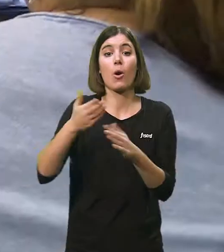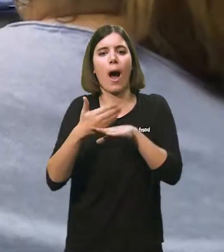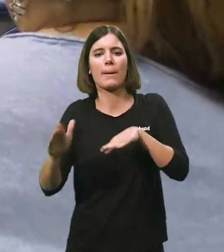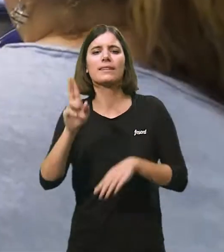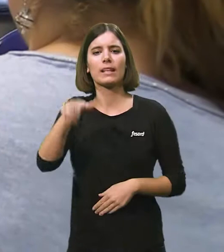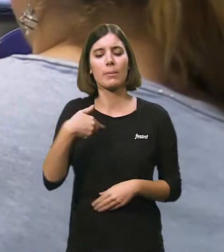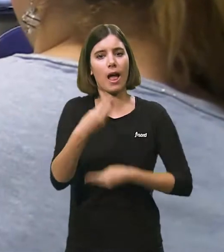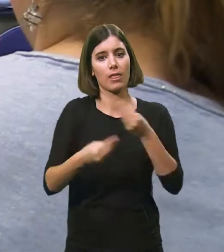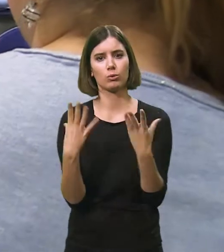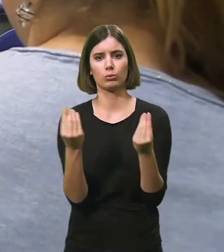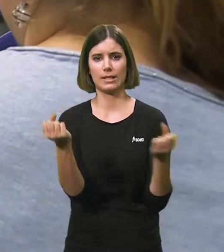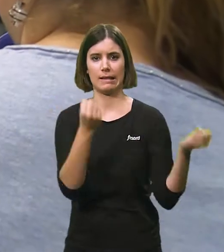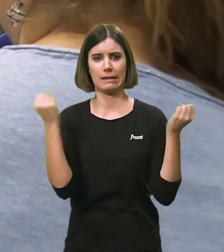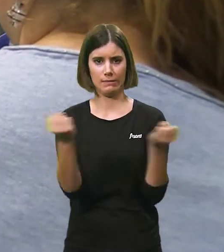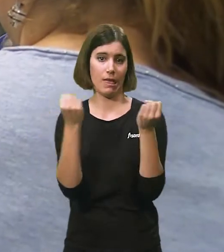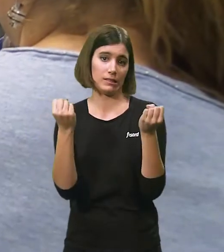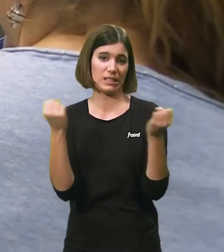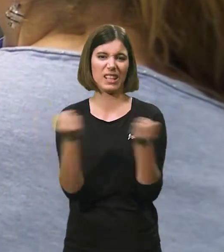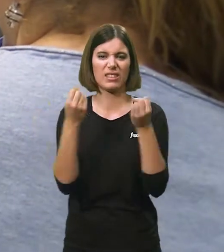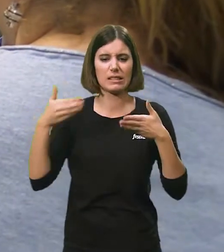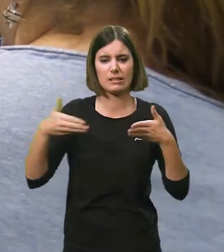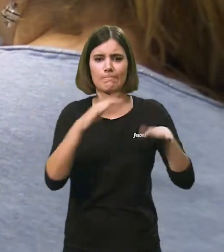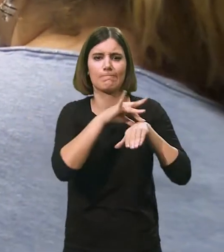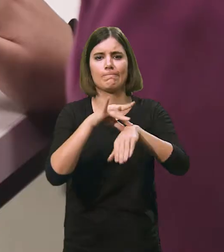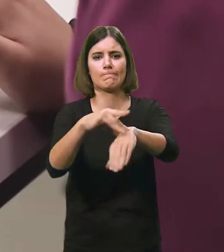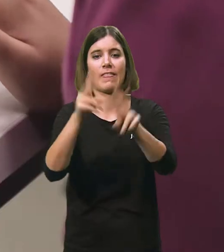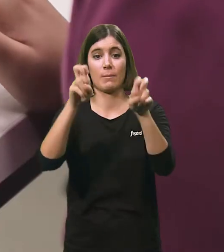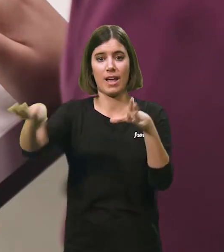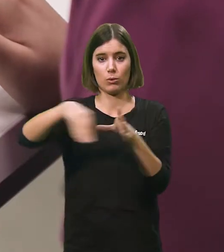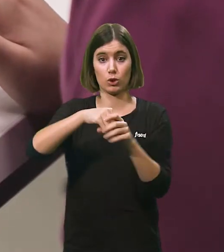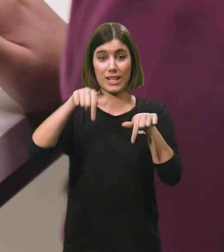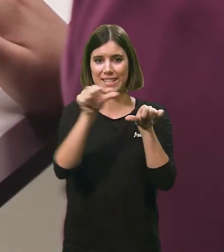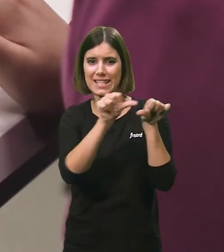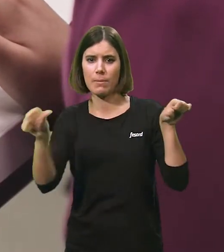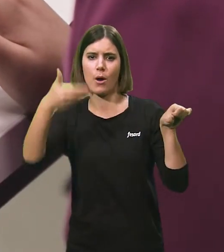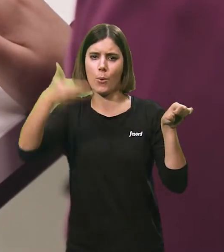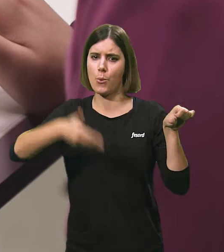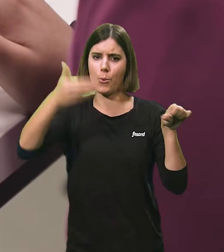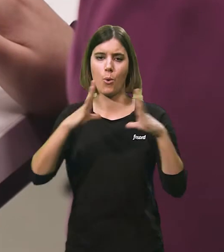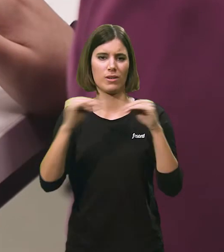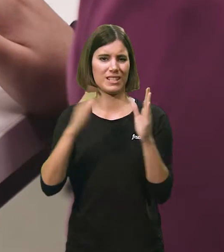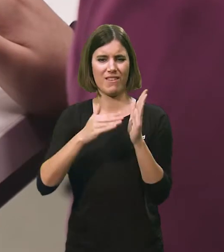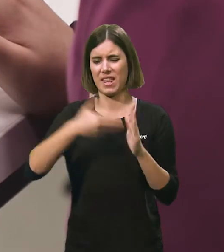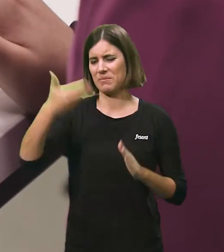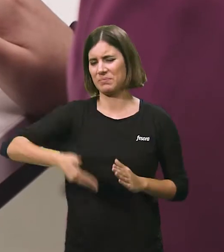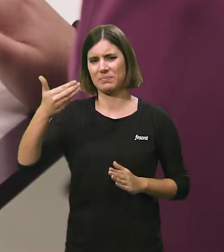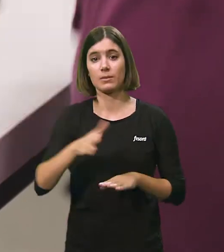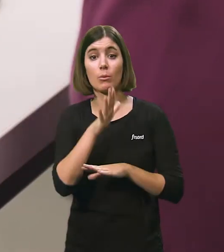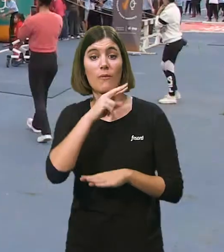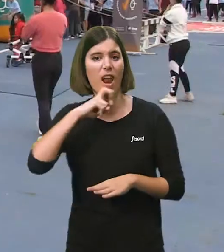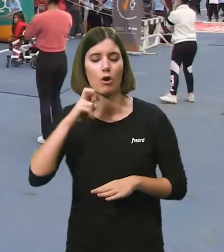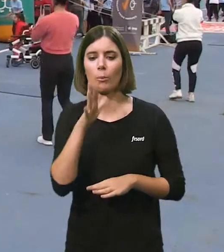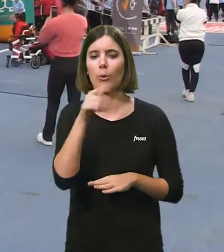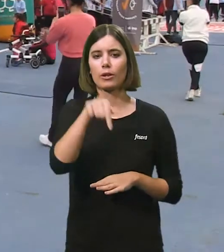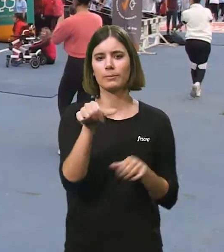d'això fem també moltes activitats orientades a la inclusió. Aquesta setmana és una setmana molt important per a la Universitat de